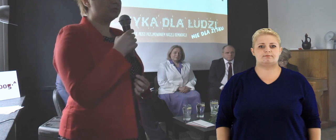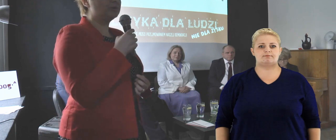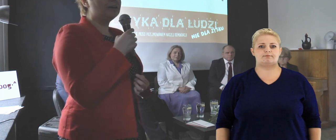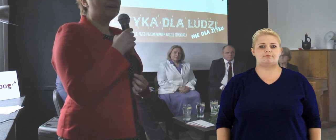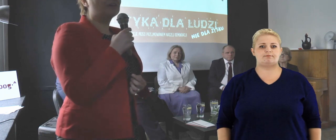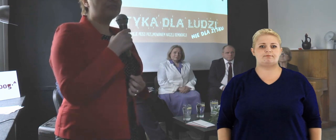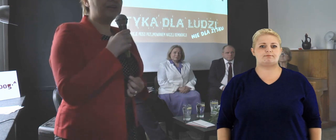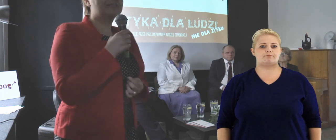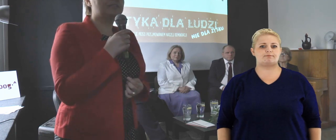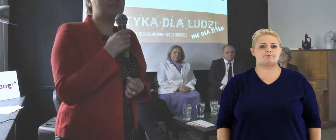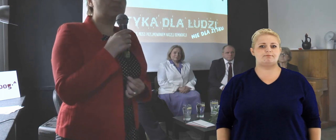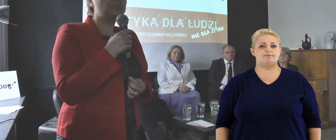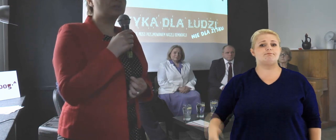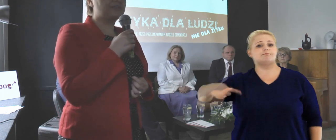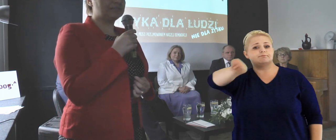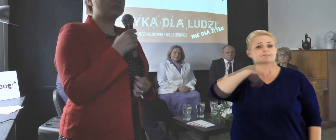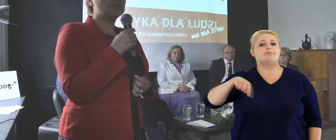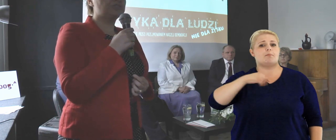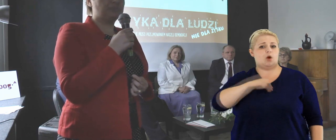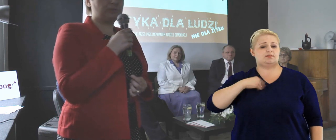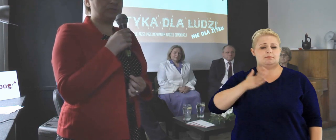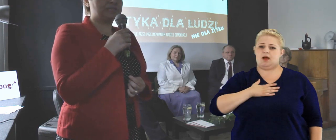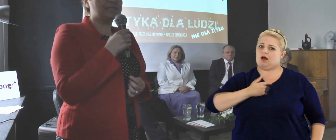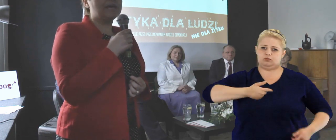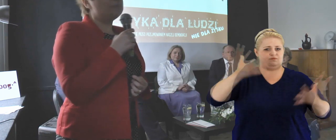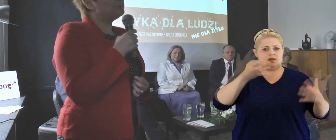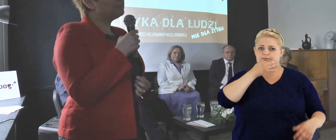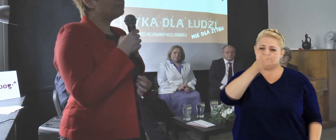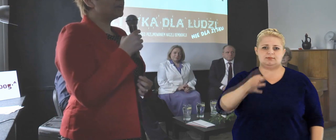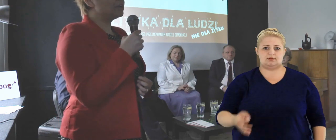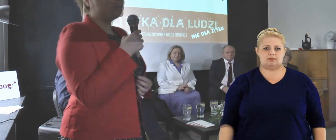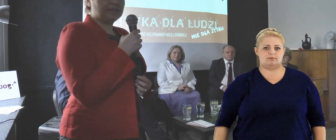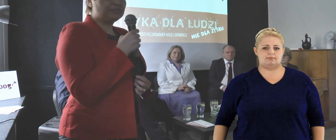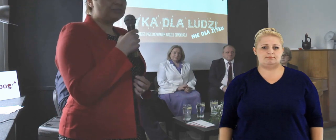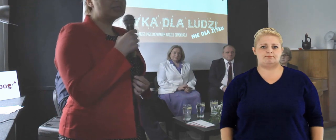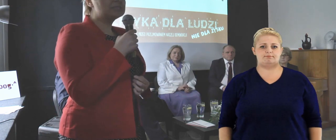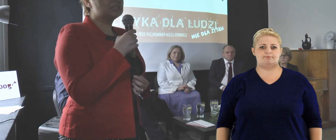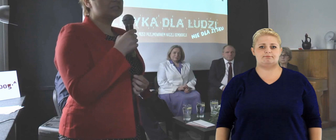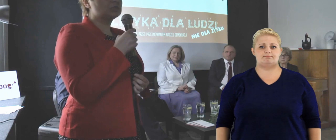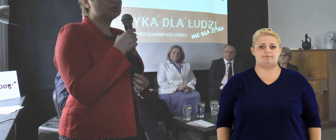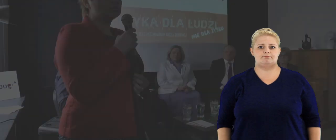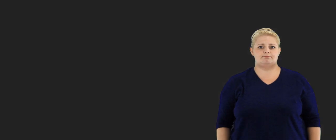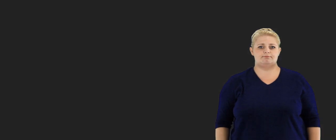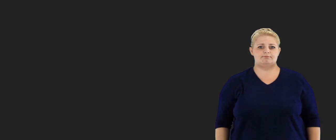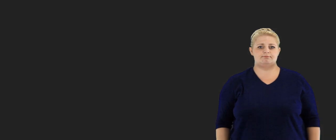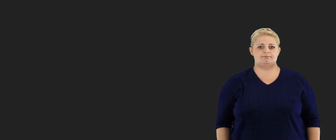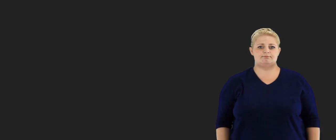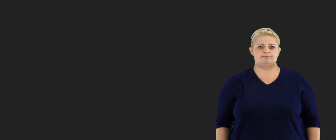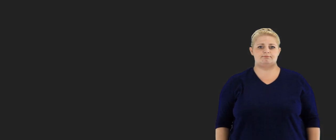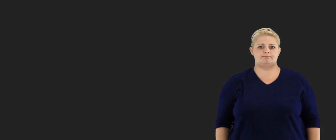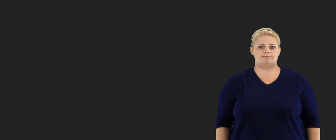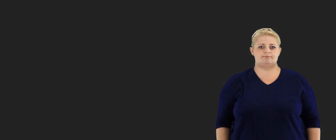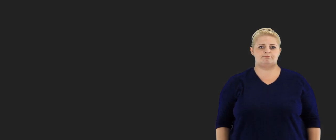to po prostu otwarty, był to otwarty i uczciwy proces. My mamy wiele pytań, w Polsce często się...